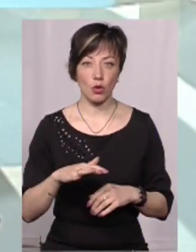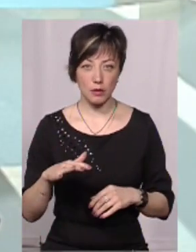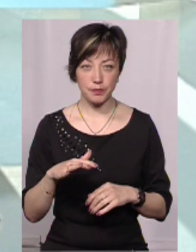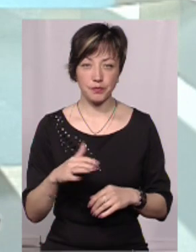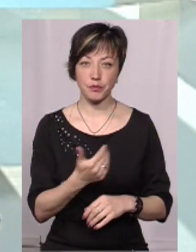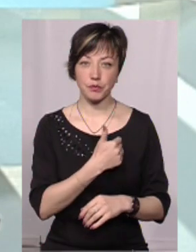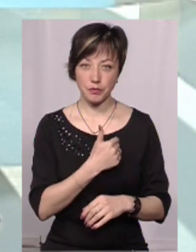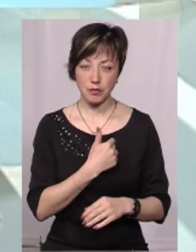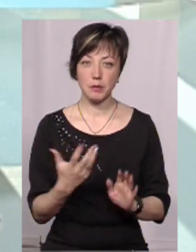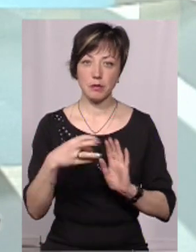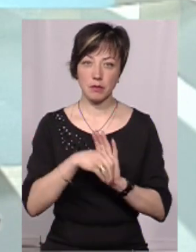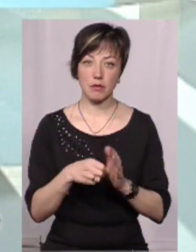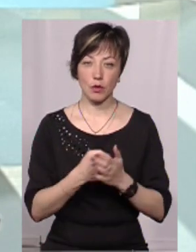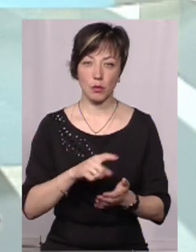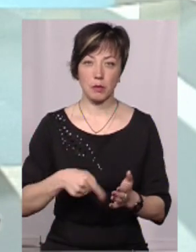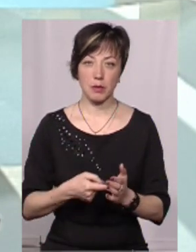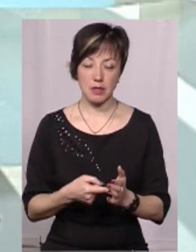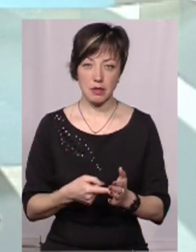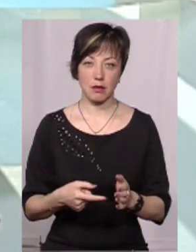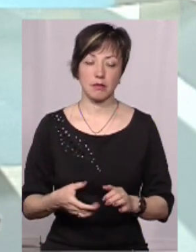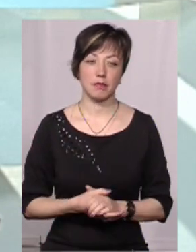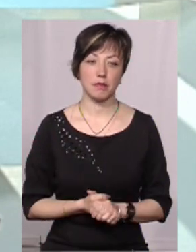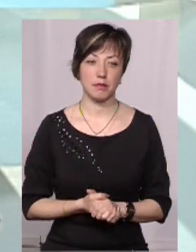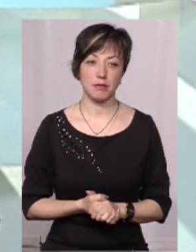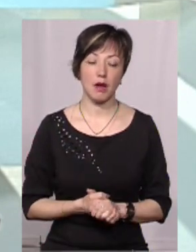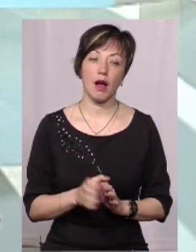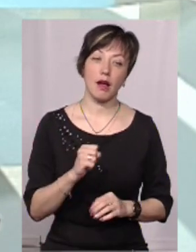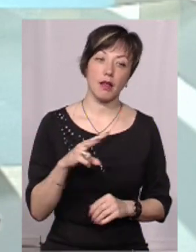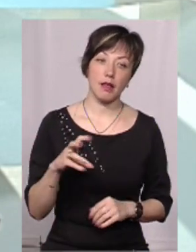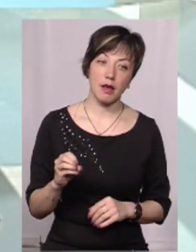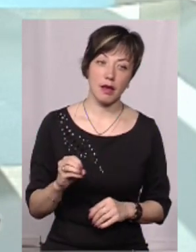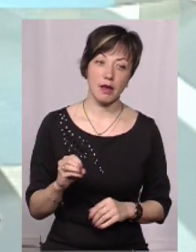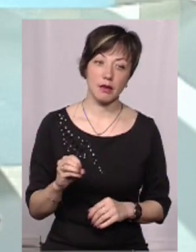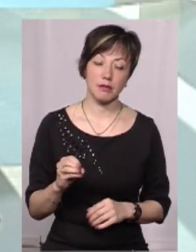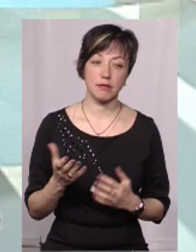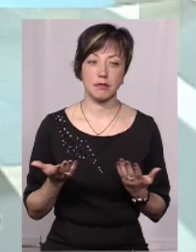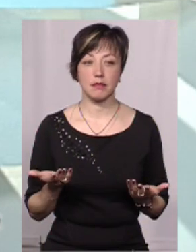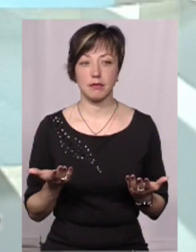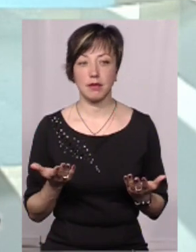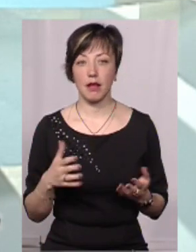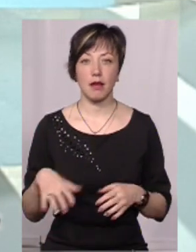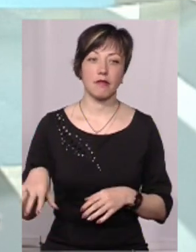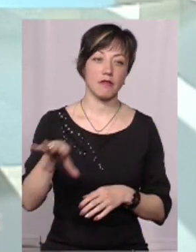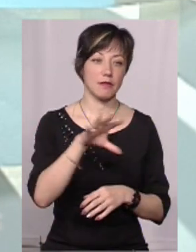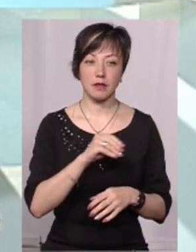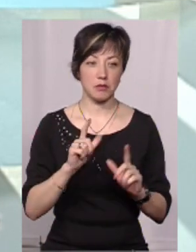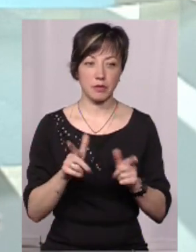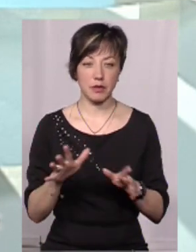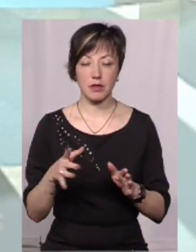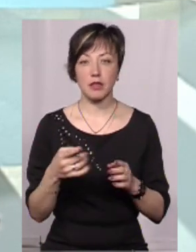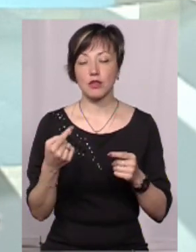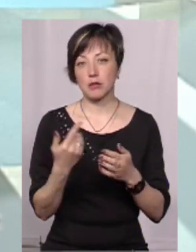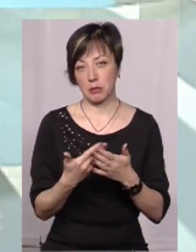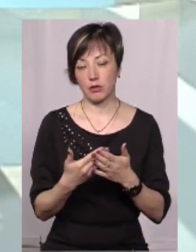яка хоче приєднатися до міста обласного значення. Але я б не сказала, що це так поголовно. Наприклад, в ті же самі